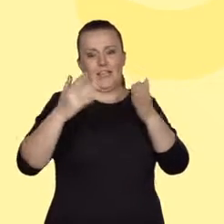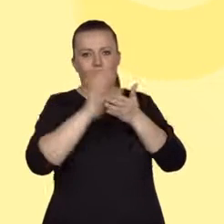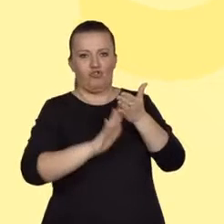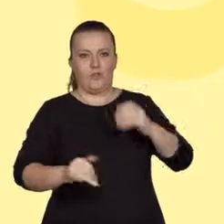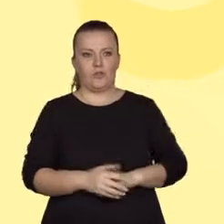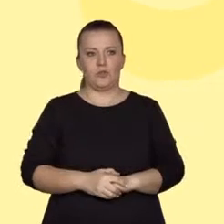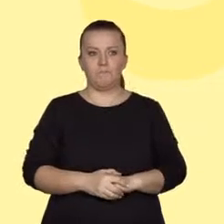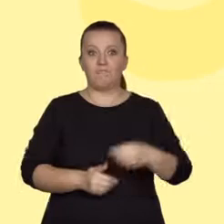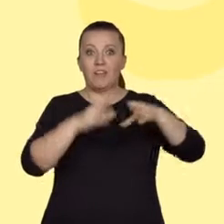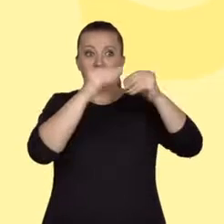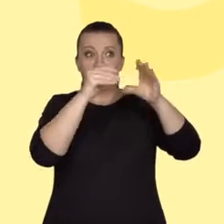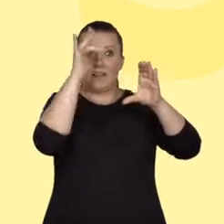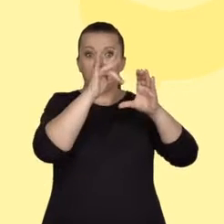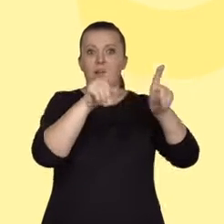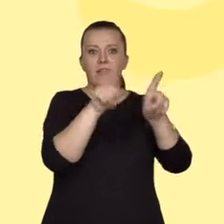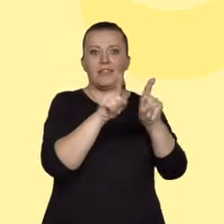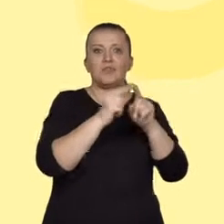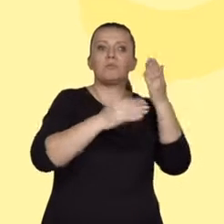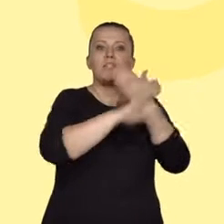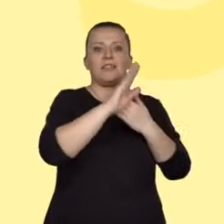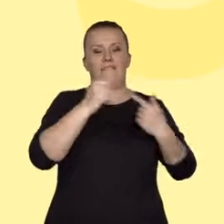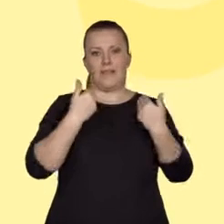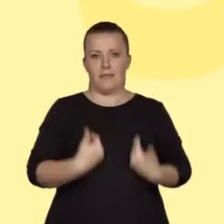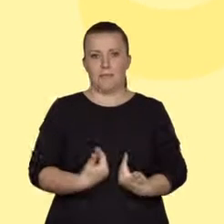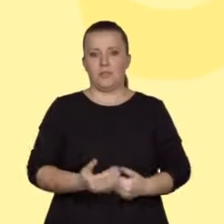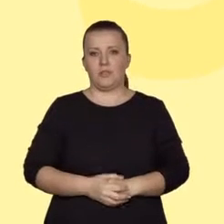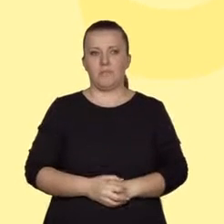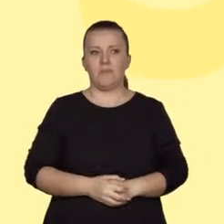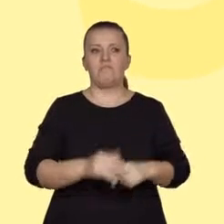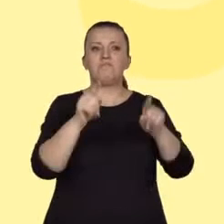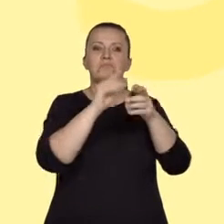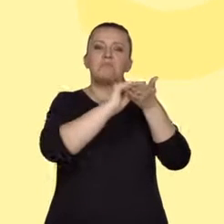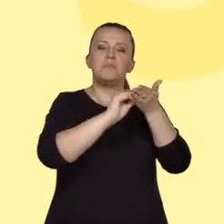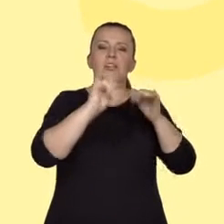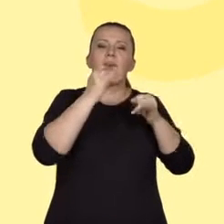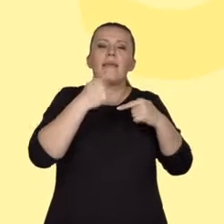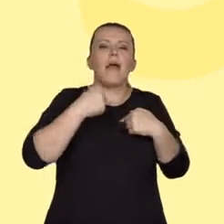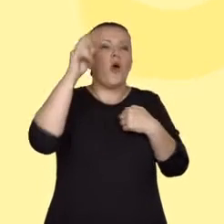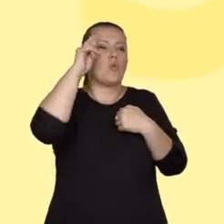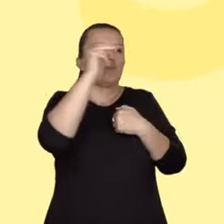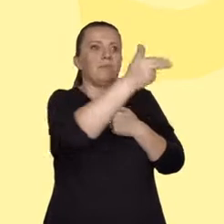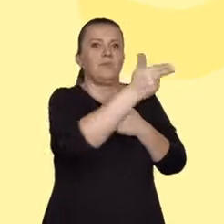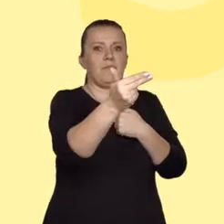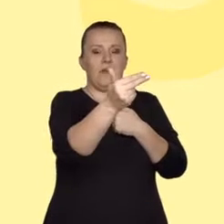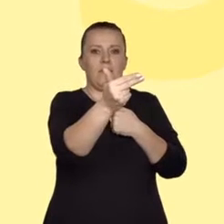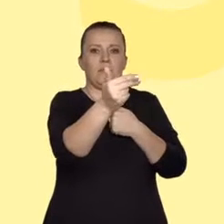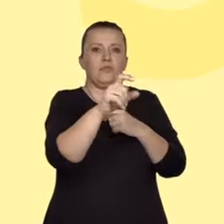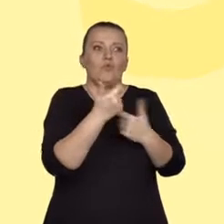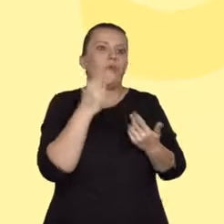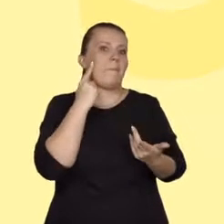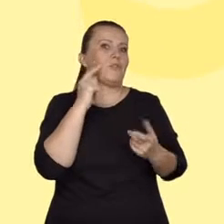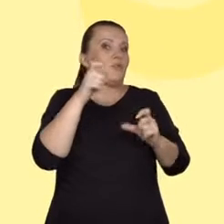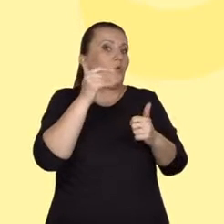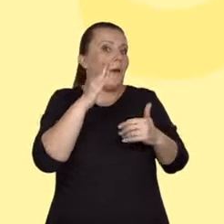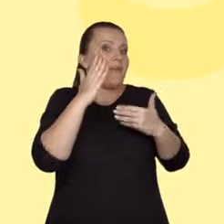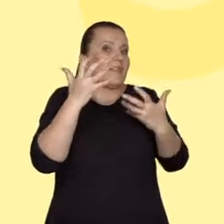Dlatego warto już na początku zaprezentować nasze rozumienie polecenia i wygłosić stanowisko wobec problemu, który pojawił się w temacie. Po